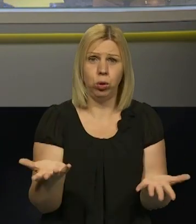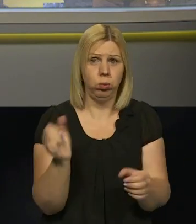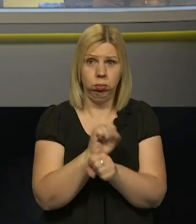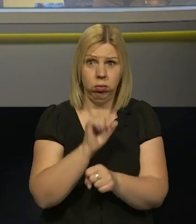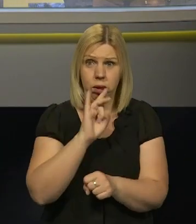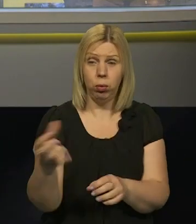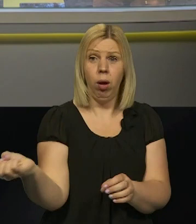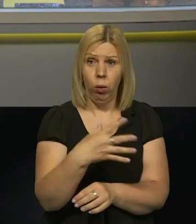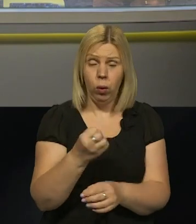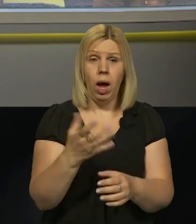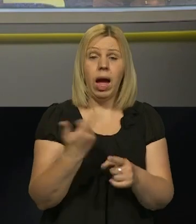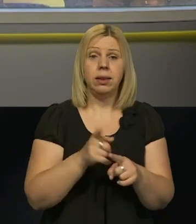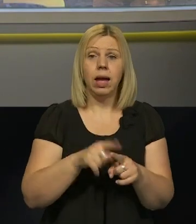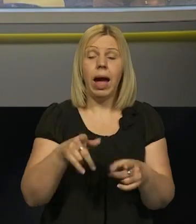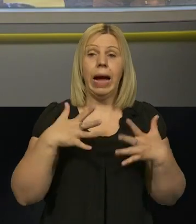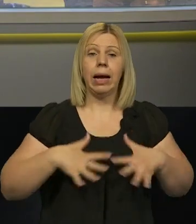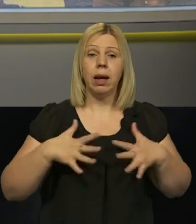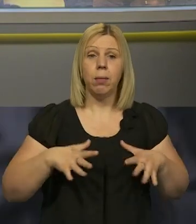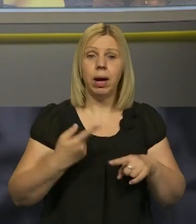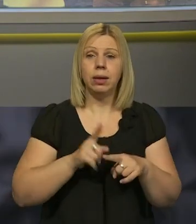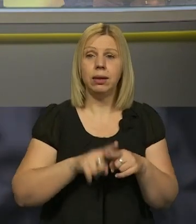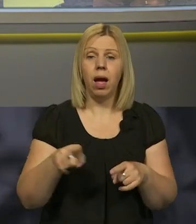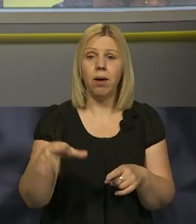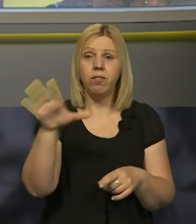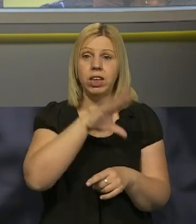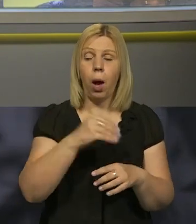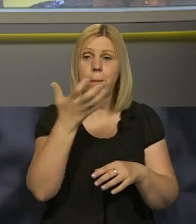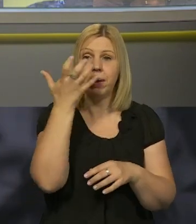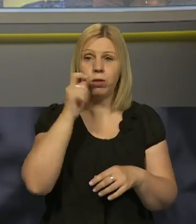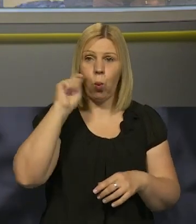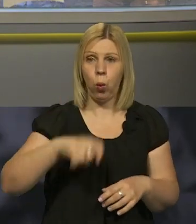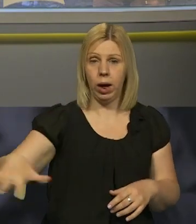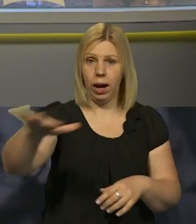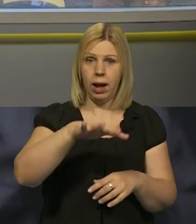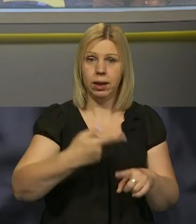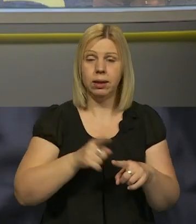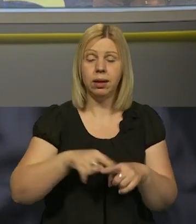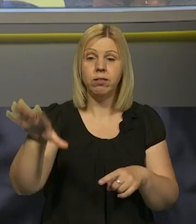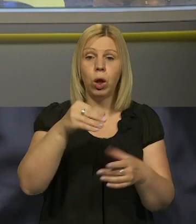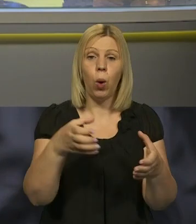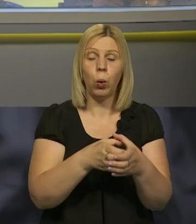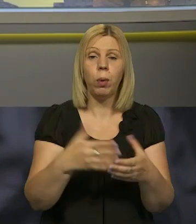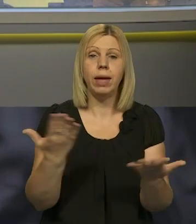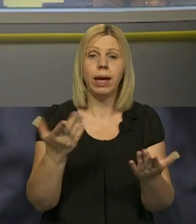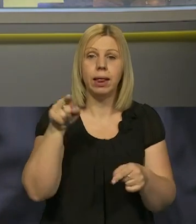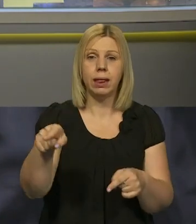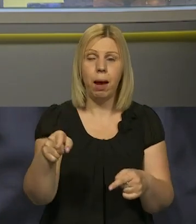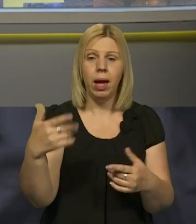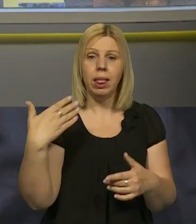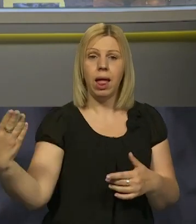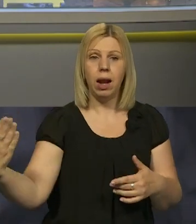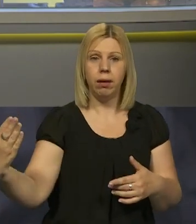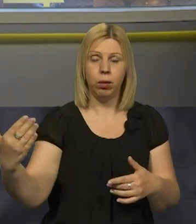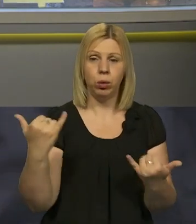припиниться. І це підпитка не тільки Криму, це підпитка всього півдня України. Оце все угруповання, яке там на лівому